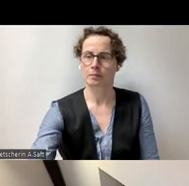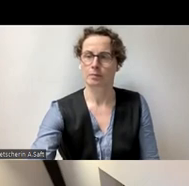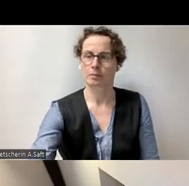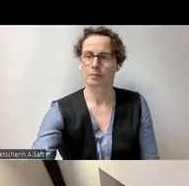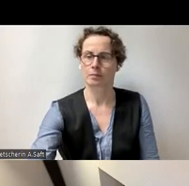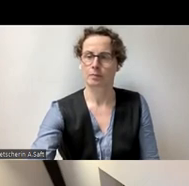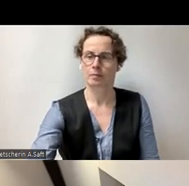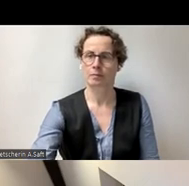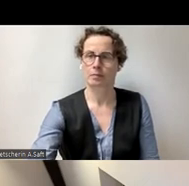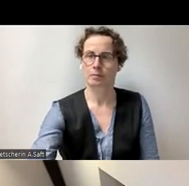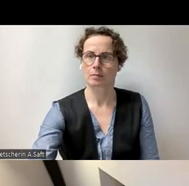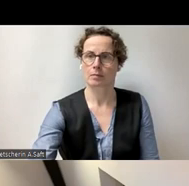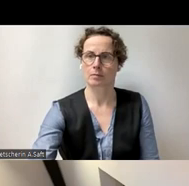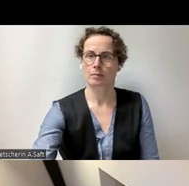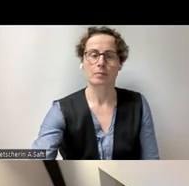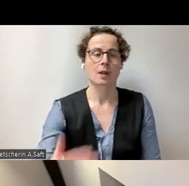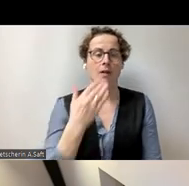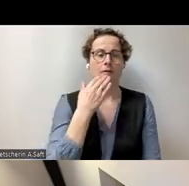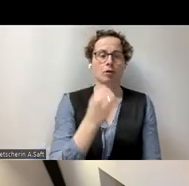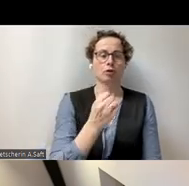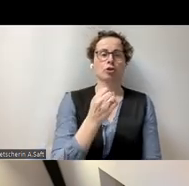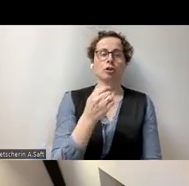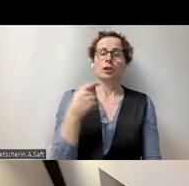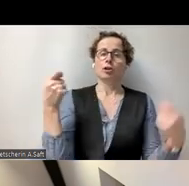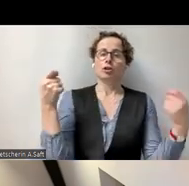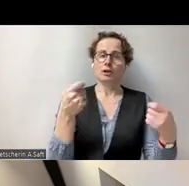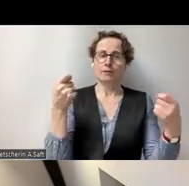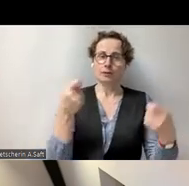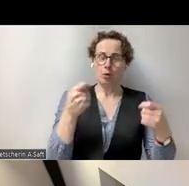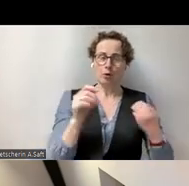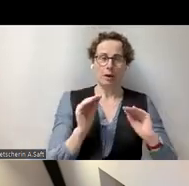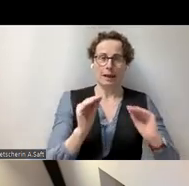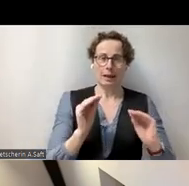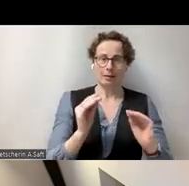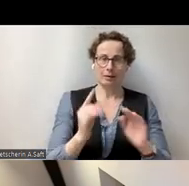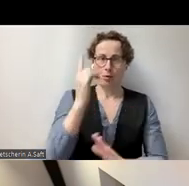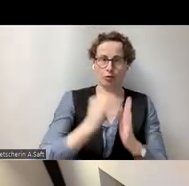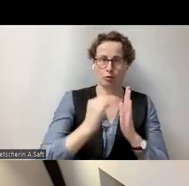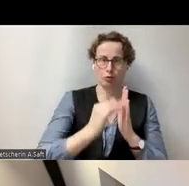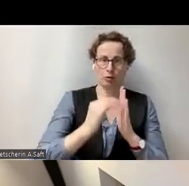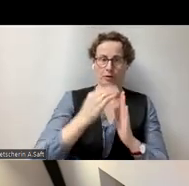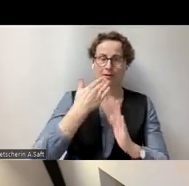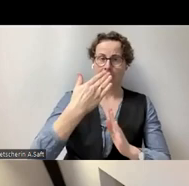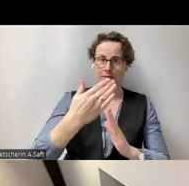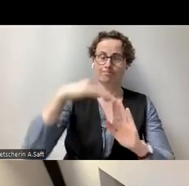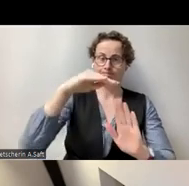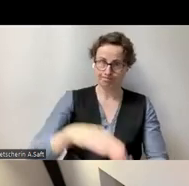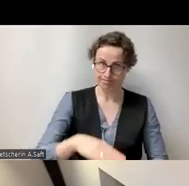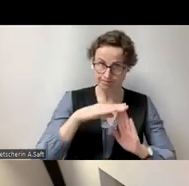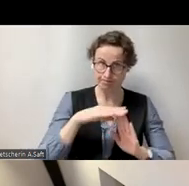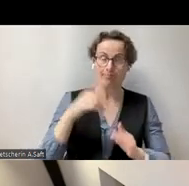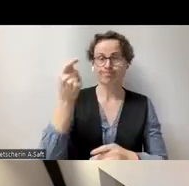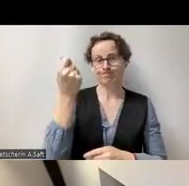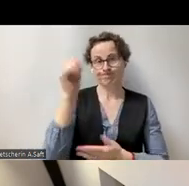dafür danken, dass Sie das Projekt Shuffle finanziell unterstützt haben. So